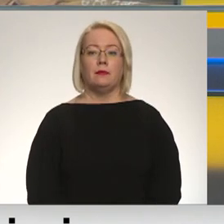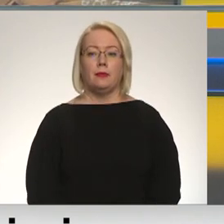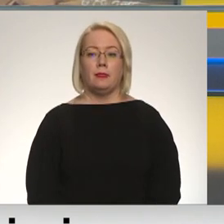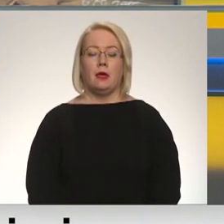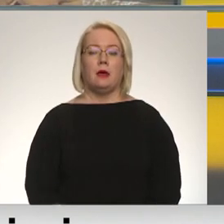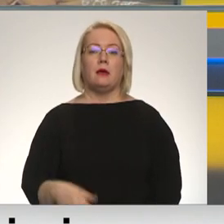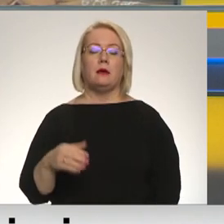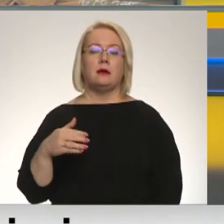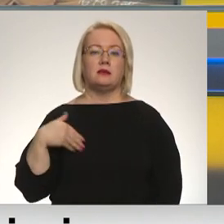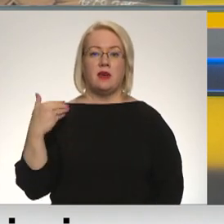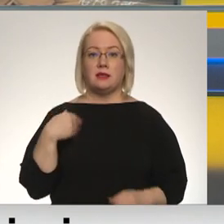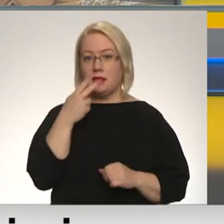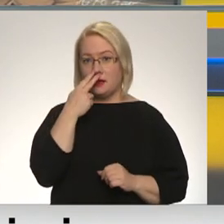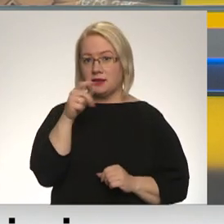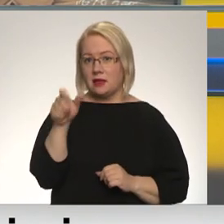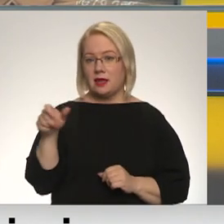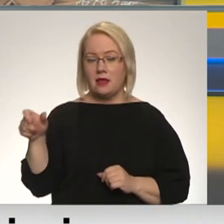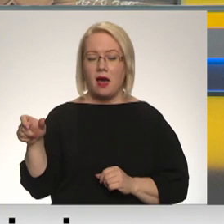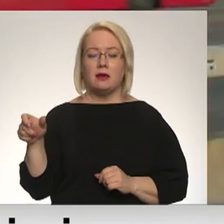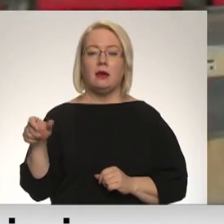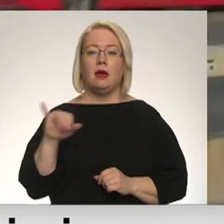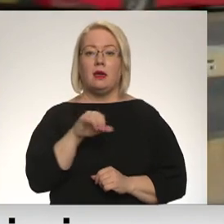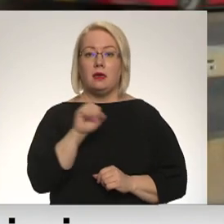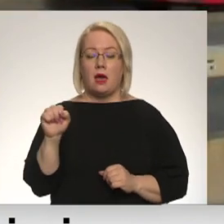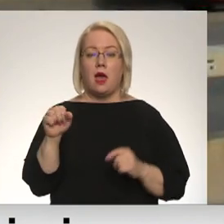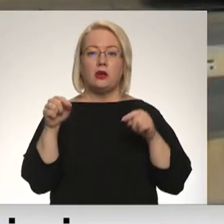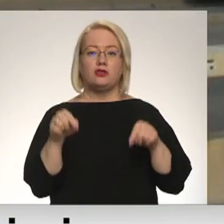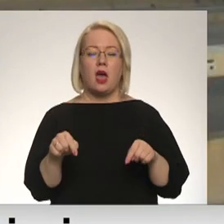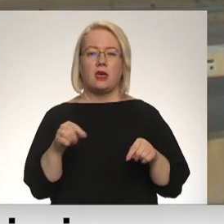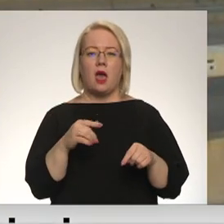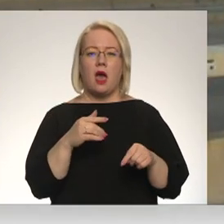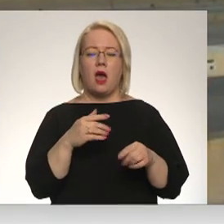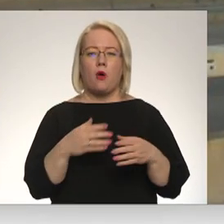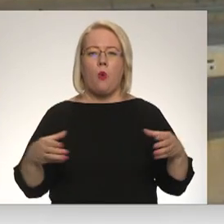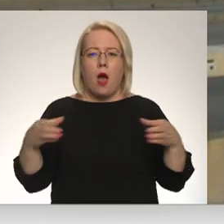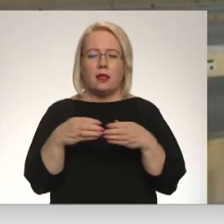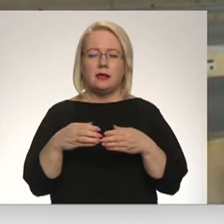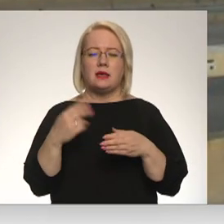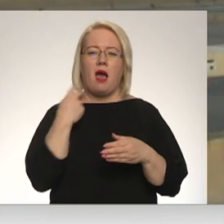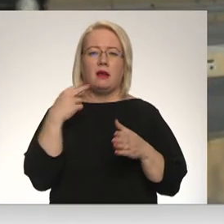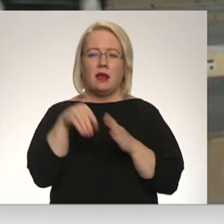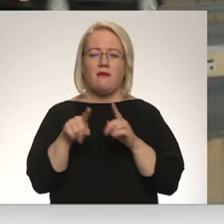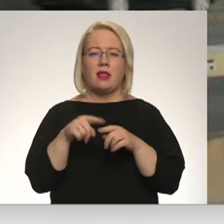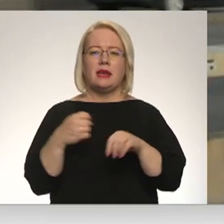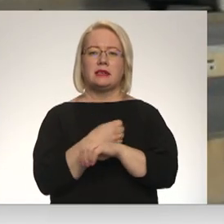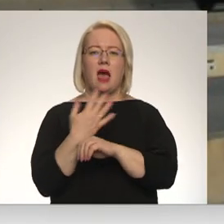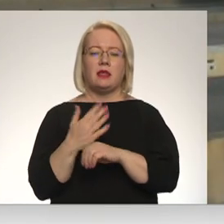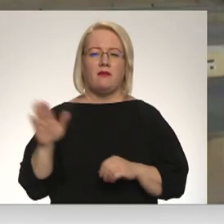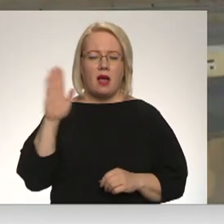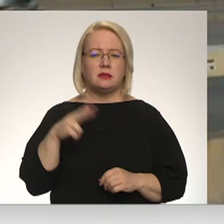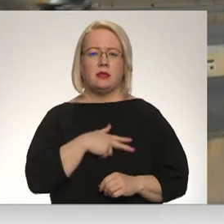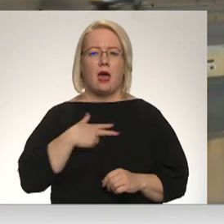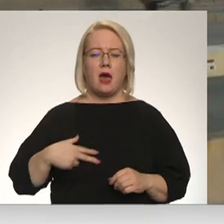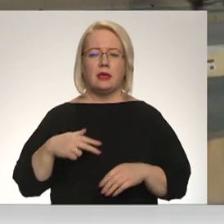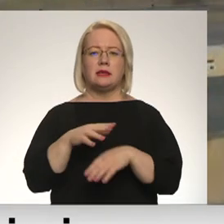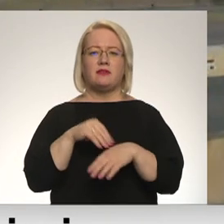Sveiks, Jānei! Sveicināti skatītāji! Šajā te koalīcijā bez Lielbritānijas iedilpstas, kā Navijas valstis, Dānijas,